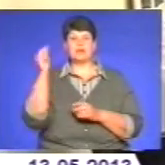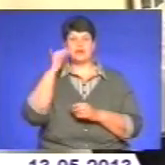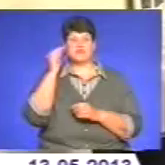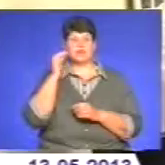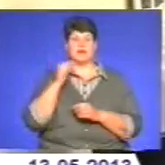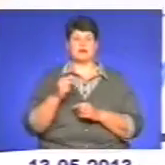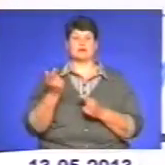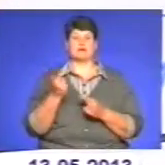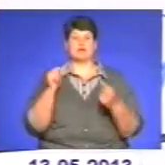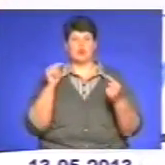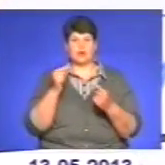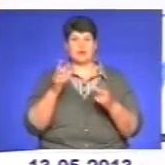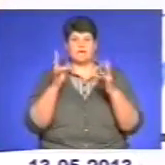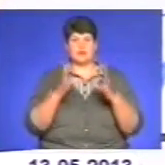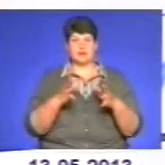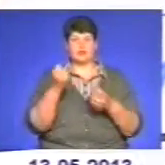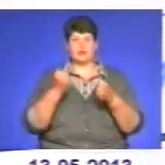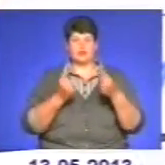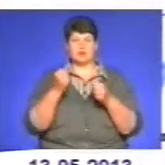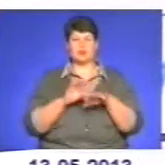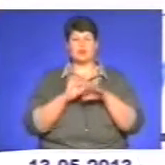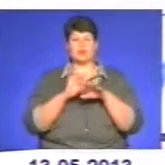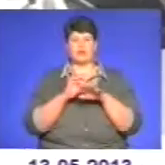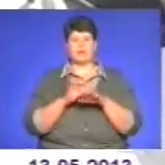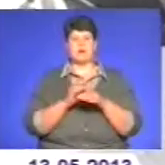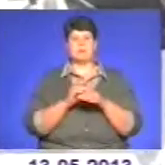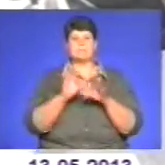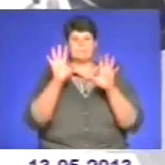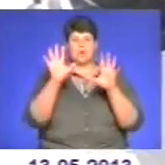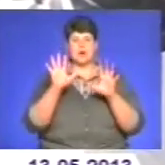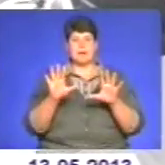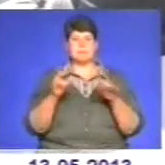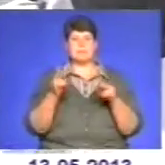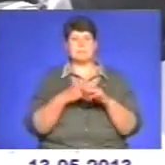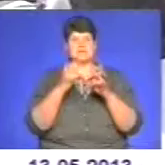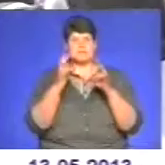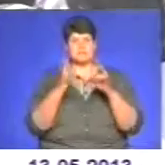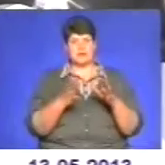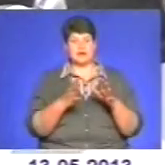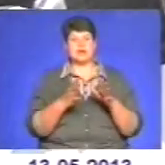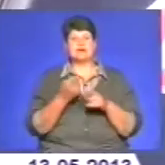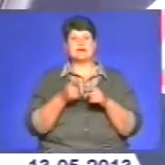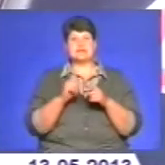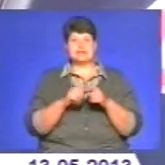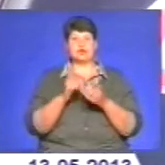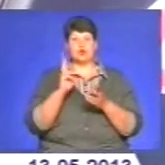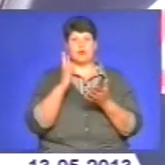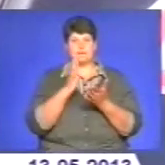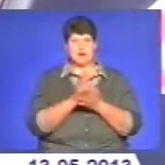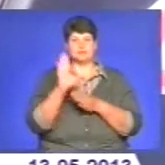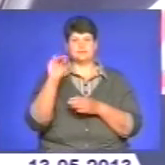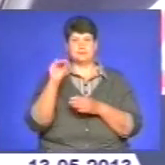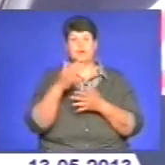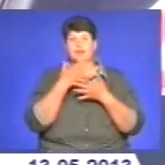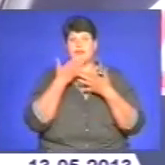контраварійного водіння проводитиметься за програмою безпека. Це для водіїв, які мають посвідчення, але у них відсутні